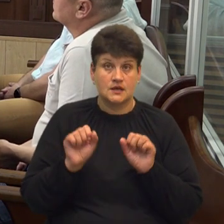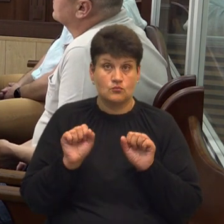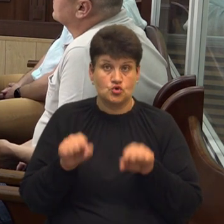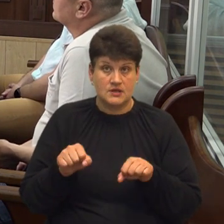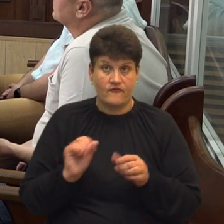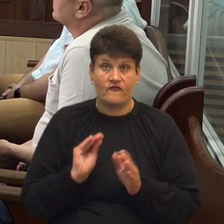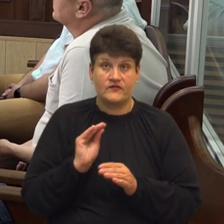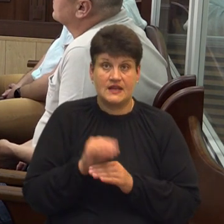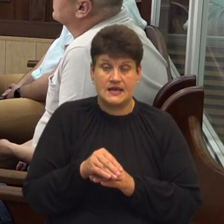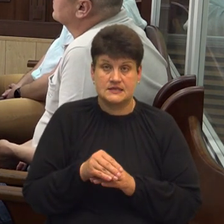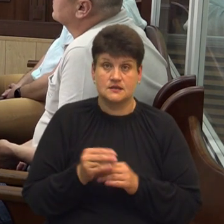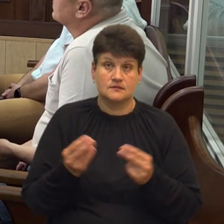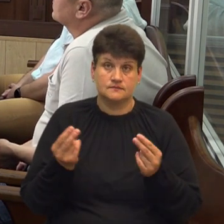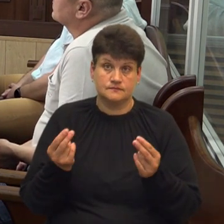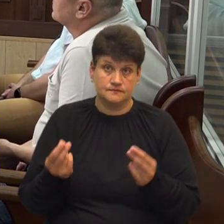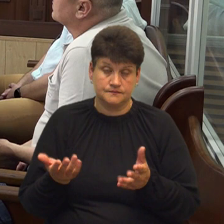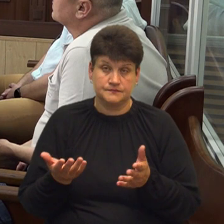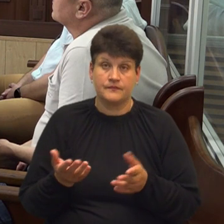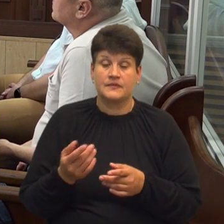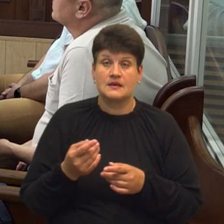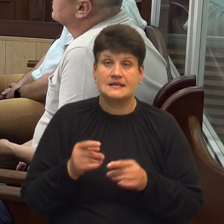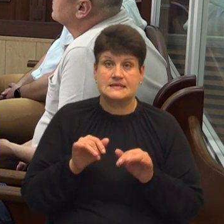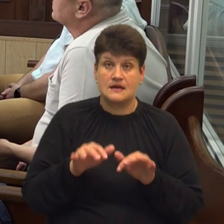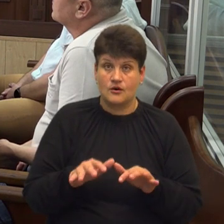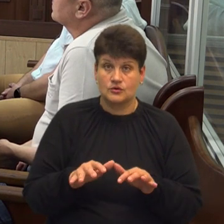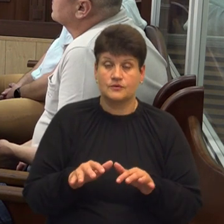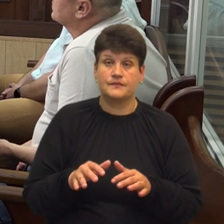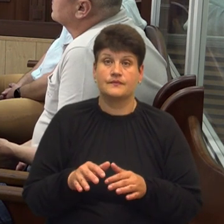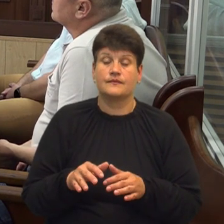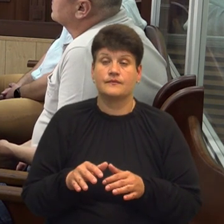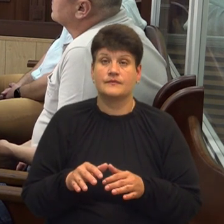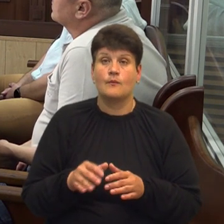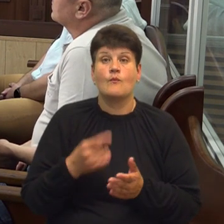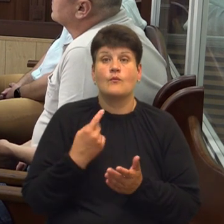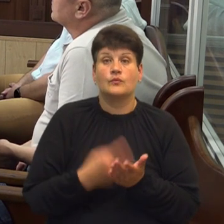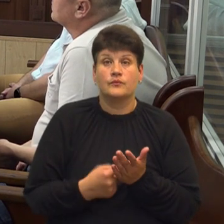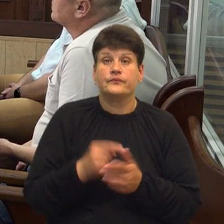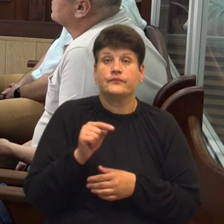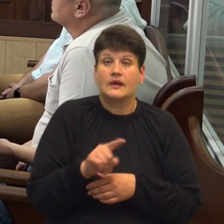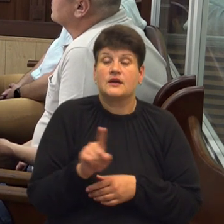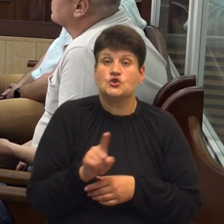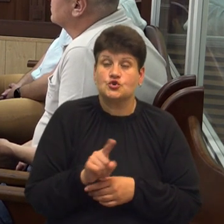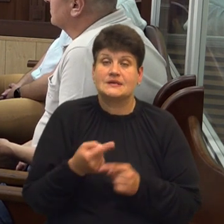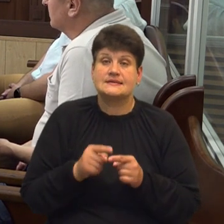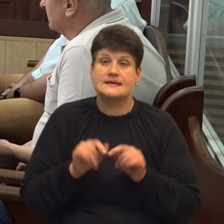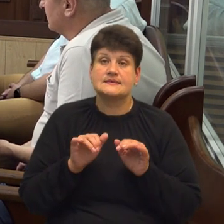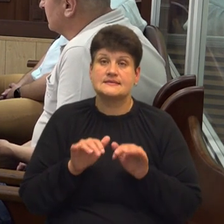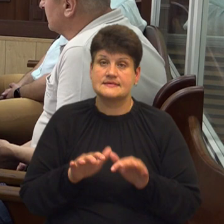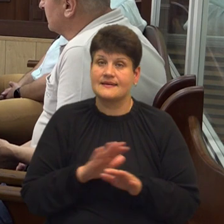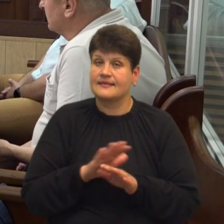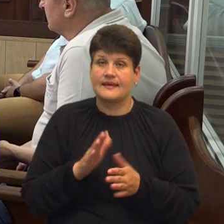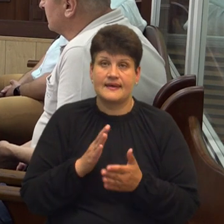внесення альтернативної міри запобіжного заходу по вигляді грошових коштів, свідчить про те, що вказаний запобіжний захід не